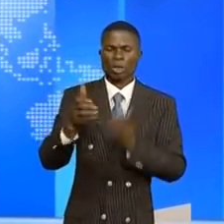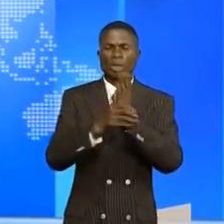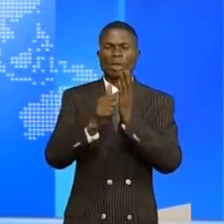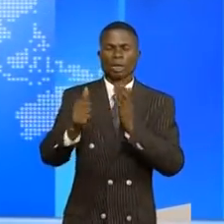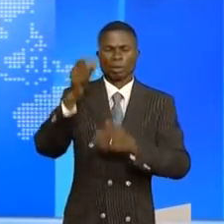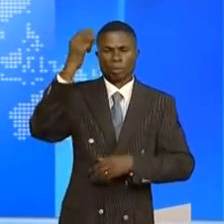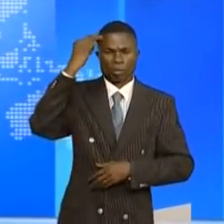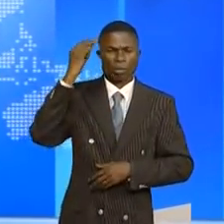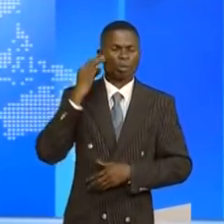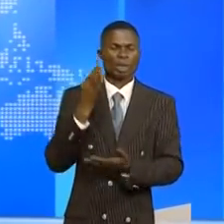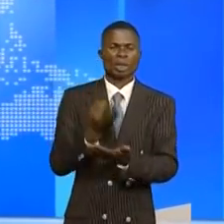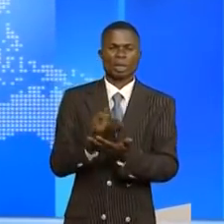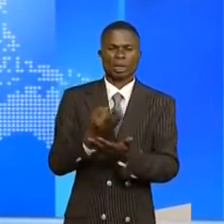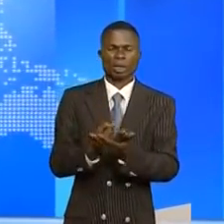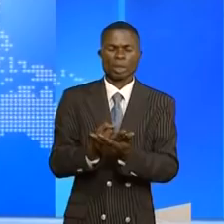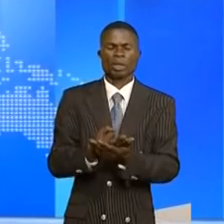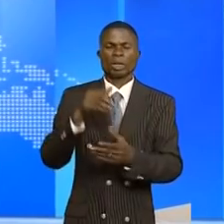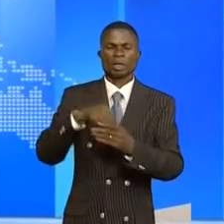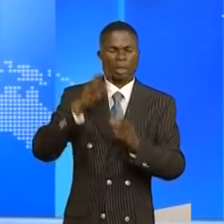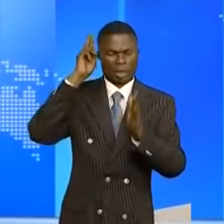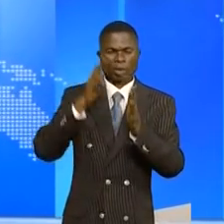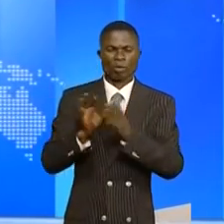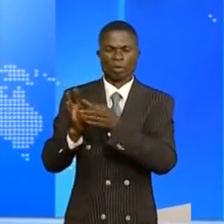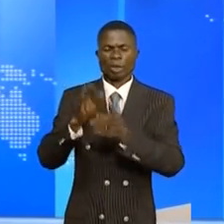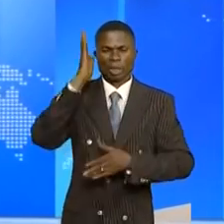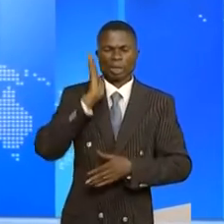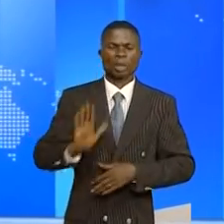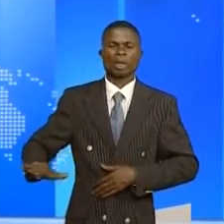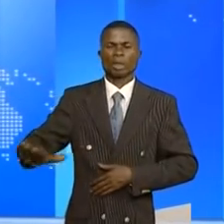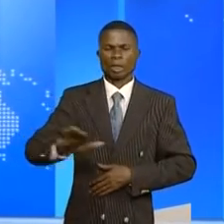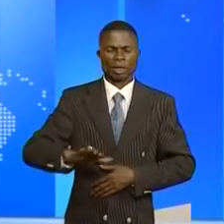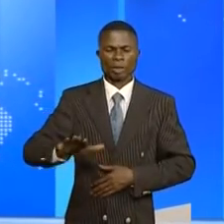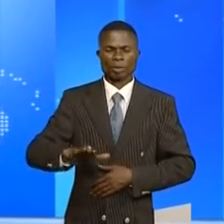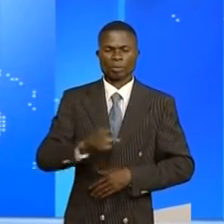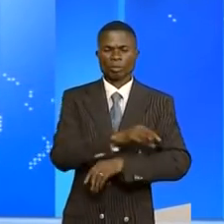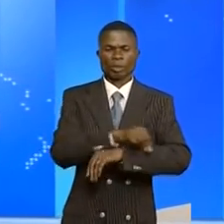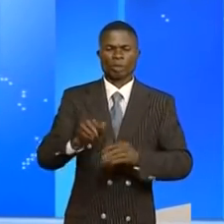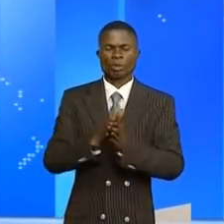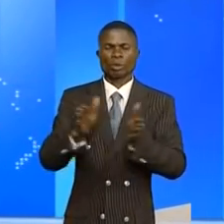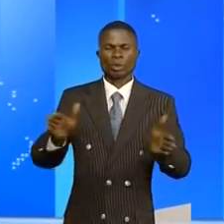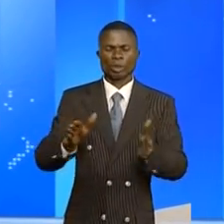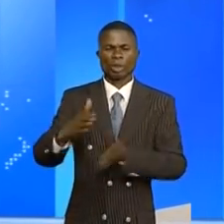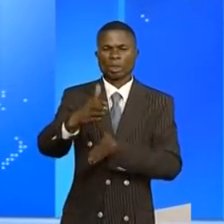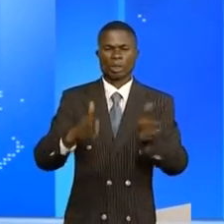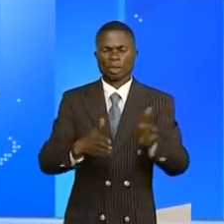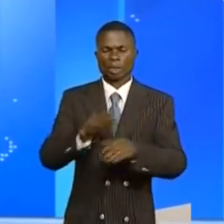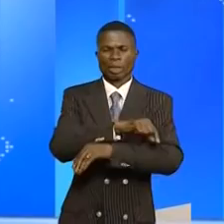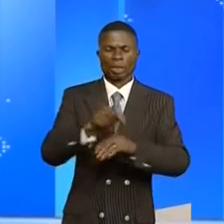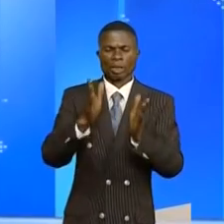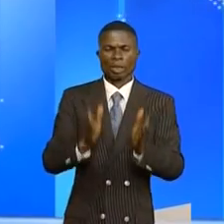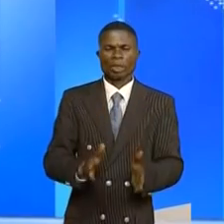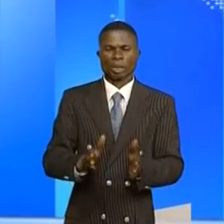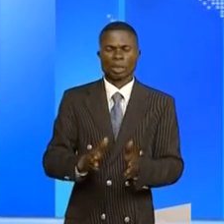de ministre des Finances au sein du gouvernement de l'Union sacrée de la Nation, la Direction générale des recettes administratives